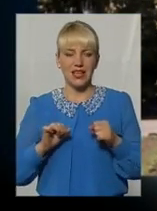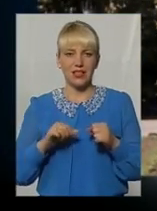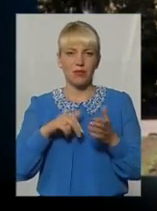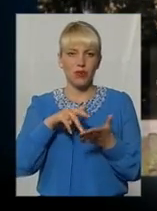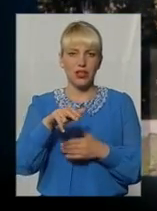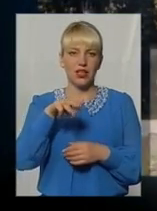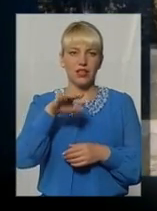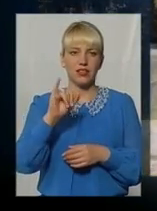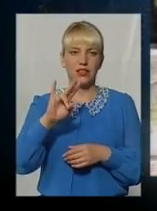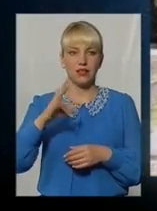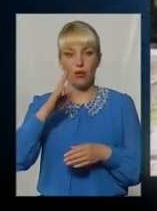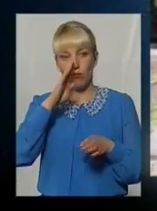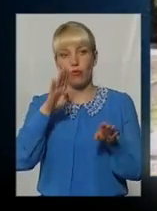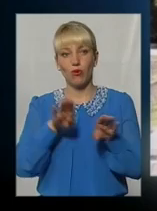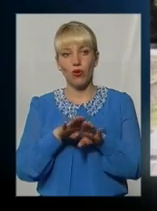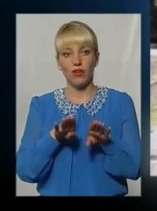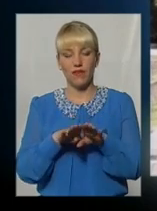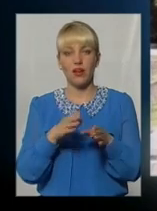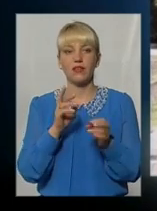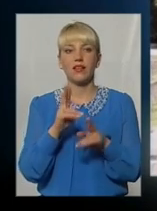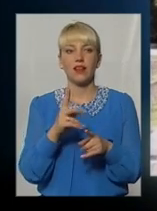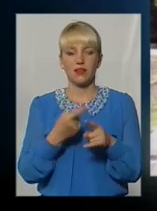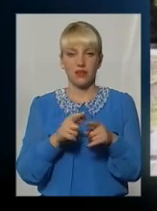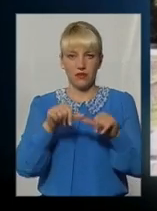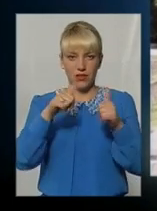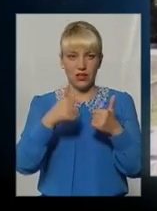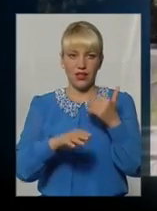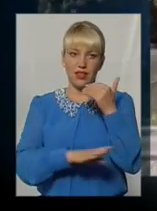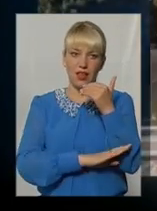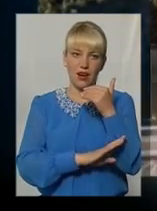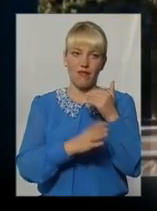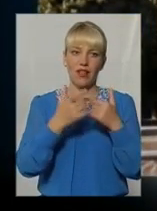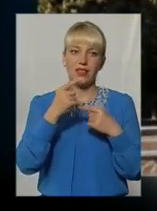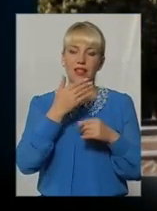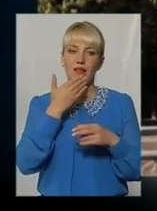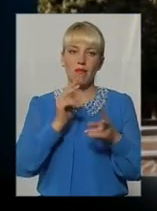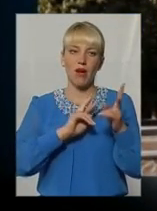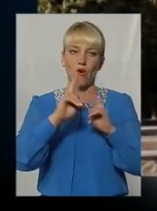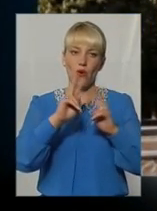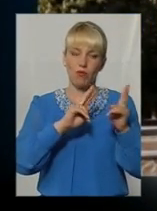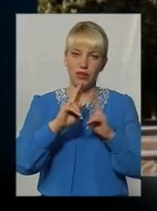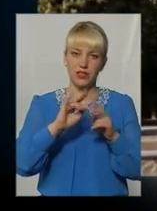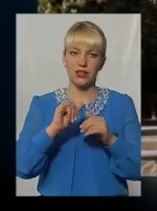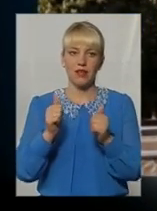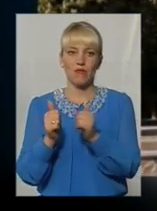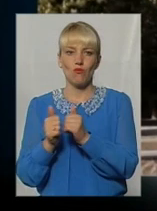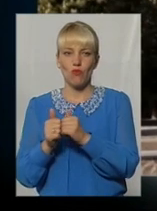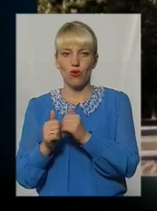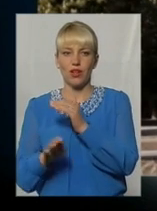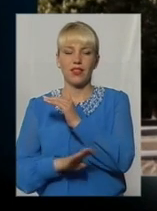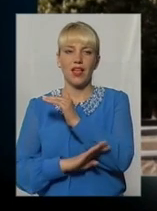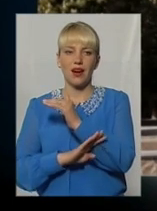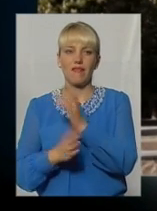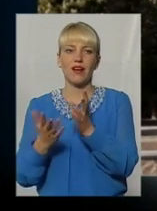тіні. Ось подивіться, порівняйте, будь ласка, як виглядають дерева необрізані в парку Шевченка, і поряд, які обрізані.